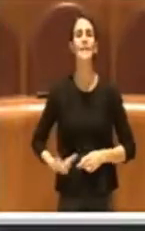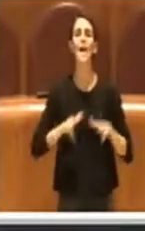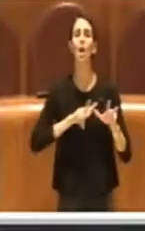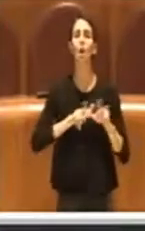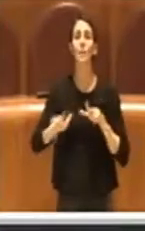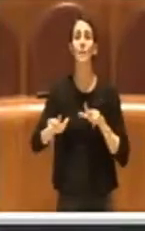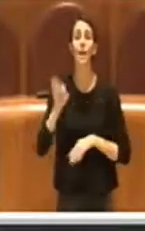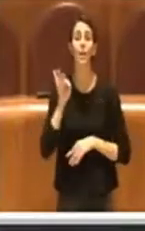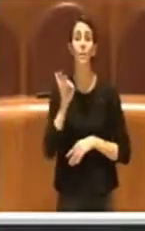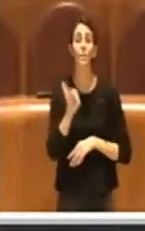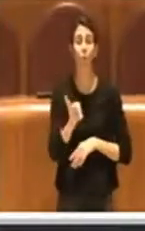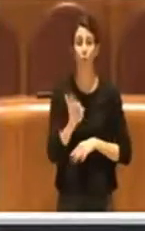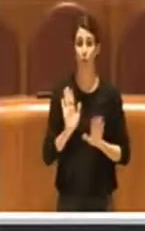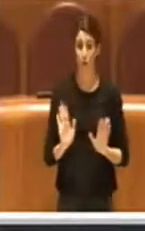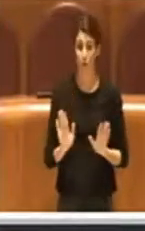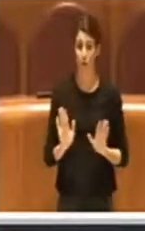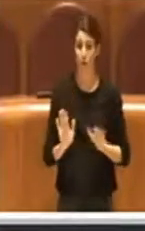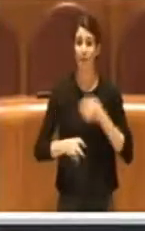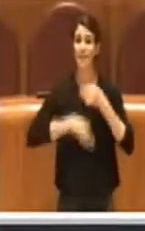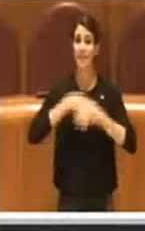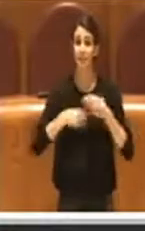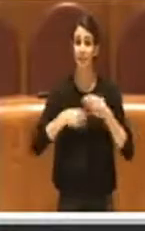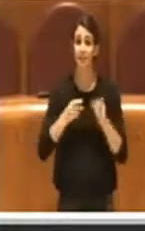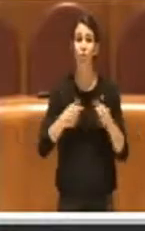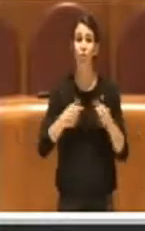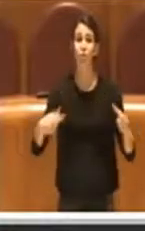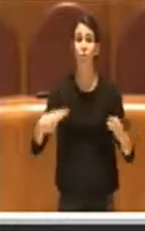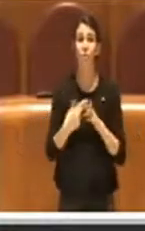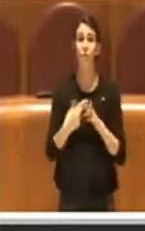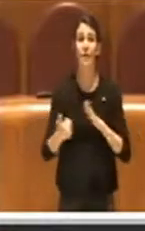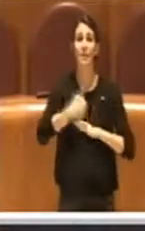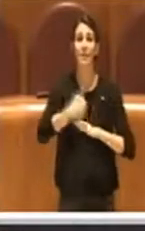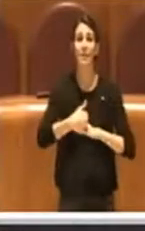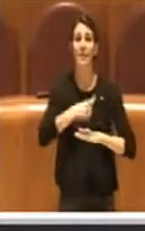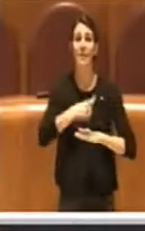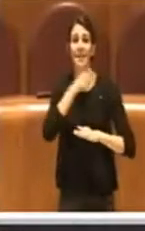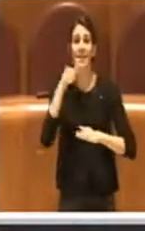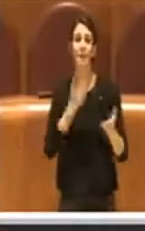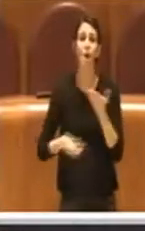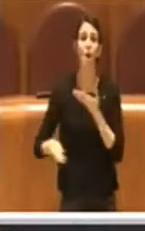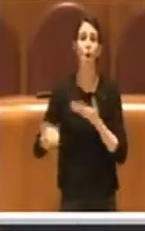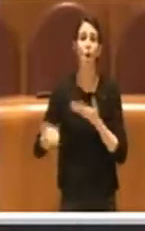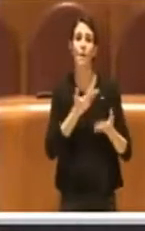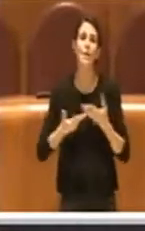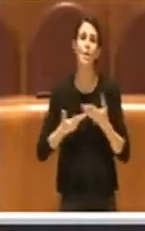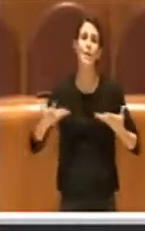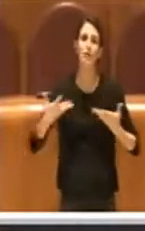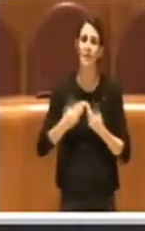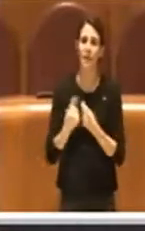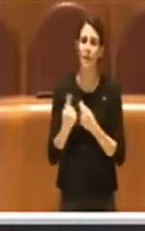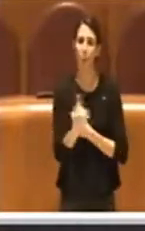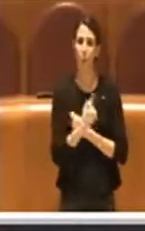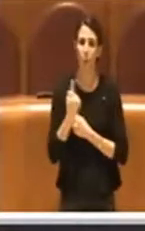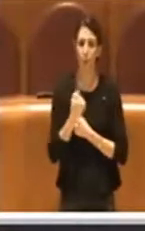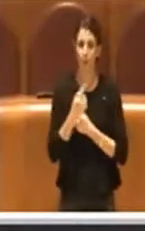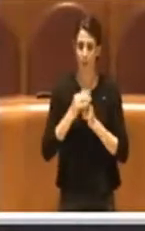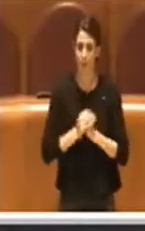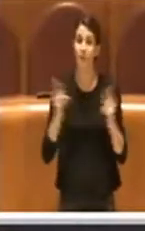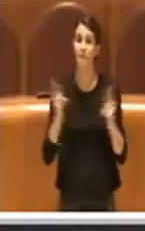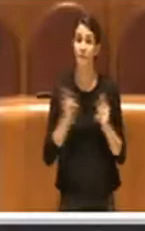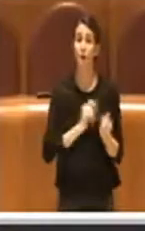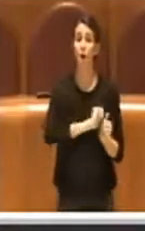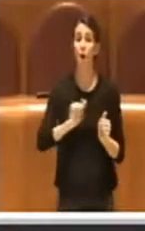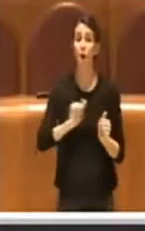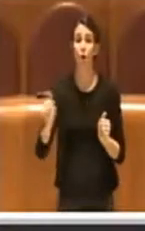e dei cittadini di Roma capitale e che chiaramente se vota o non vota si prende le responsabilità a prescindere dal gruppo politico